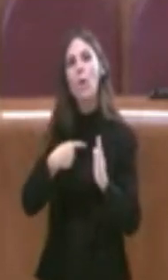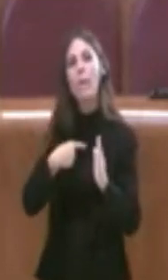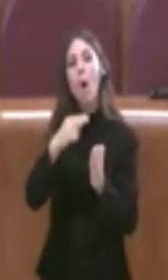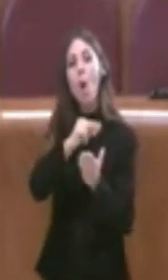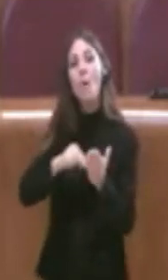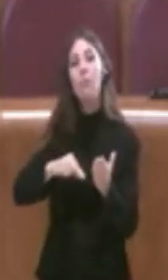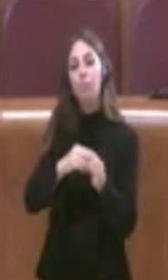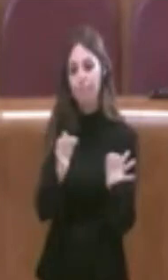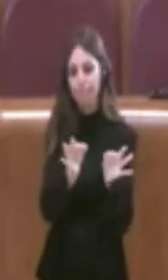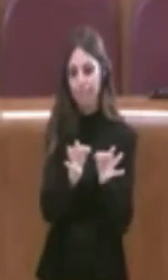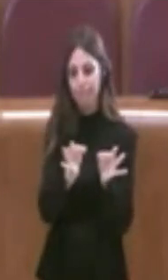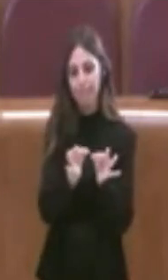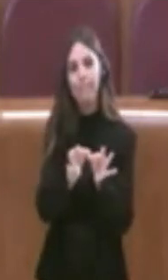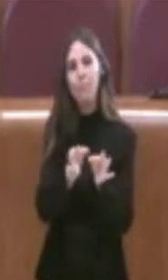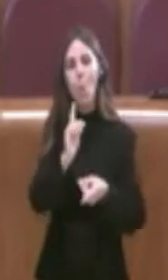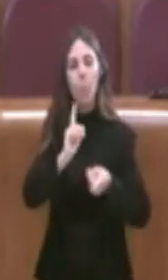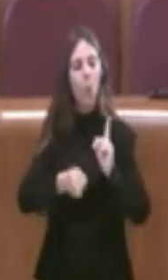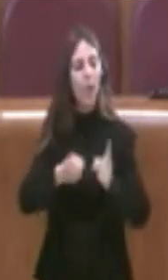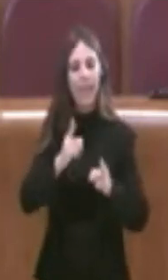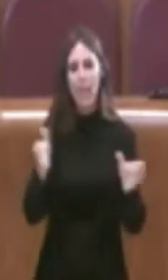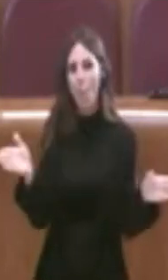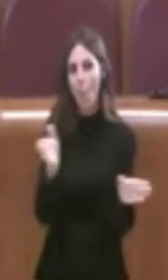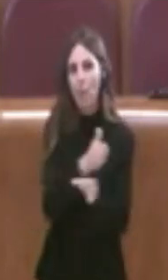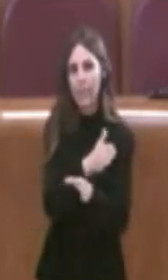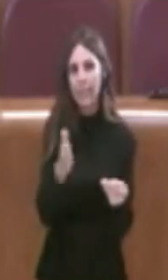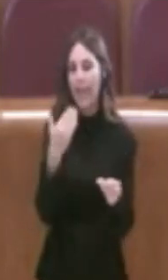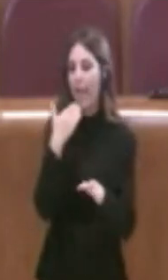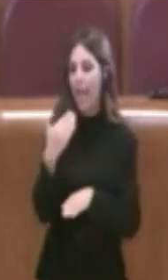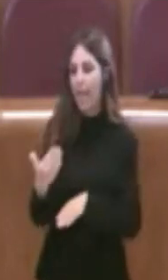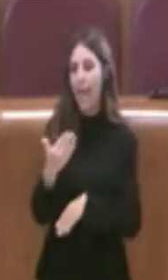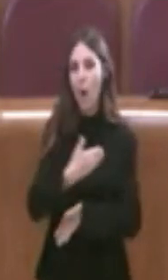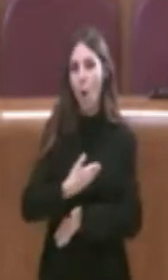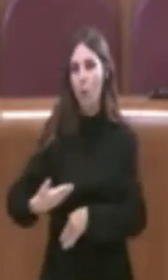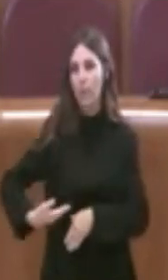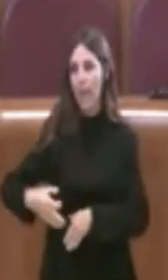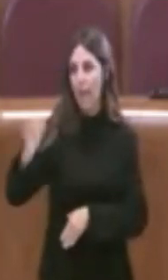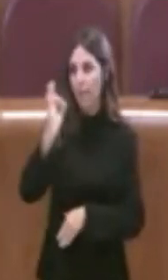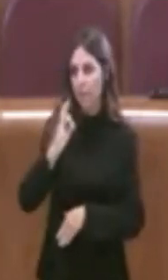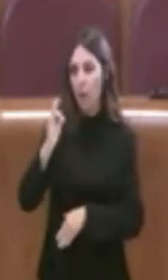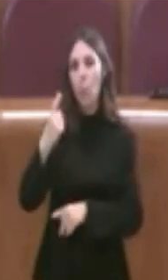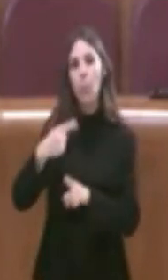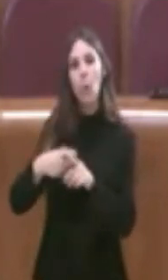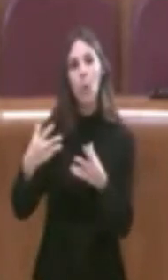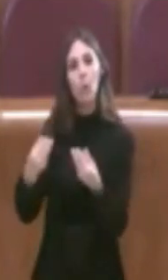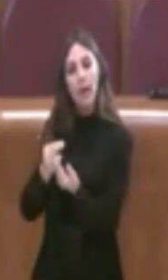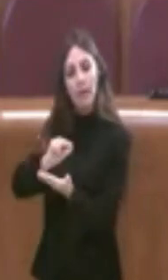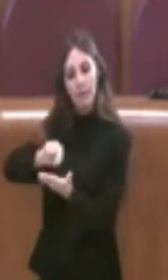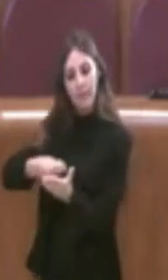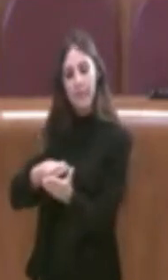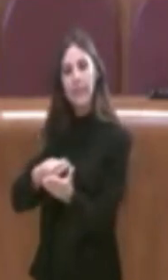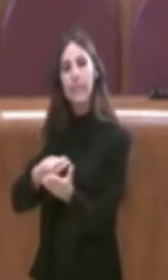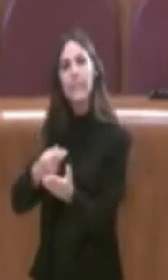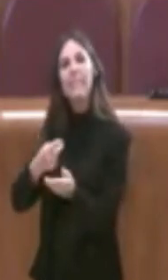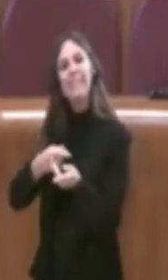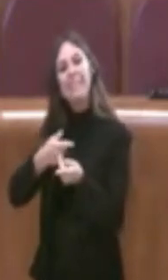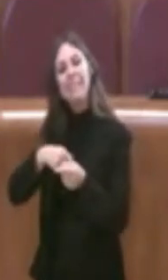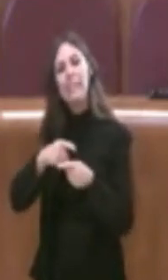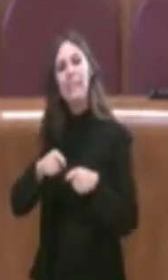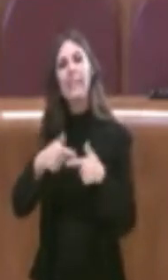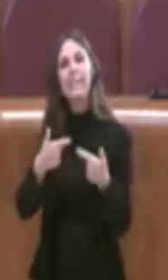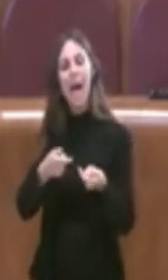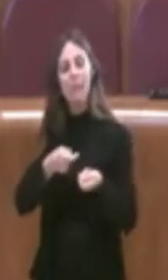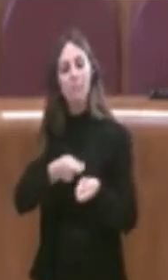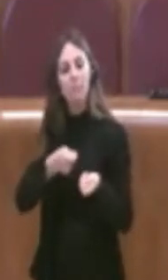da tutte le forze politiche presenti. Ringraziamo il consigliere Figliomeni e i colleghi firmatari che hanno contribuito al miglioramento della